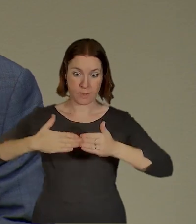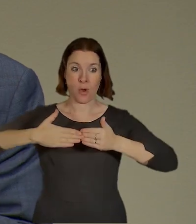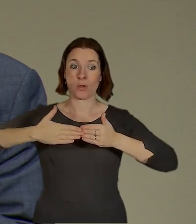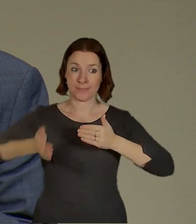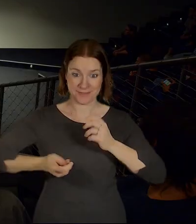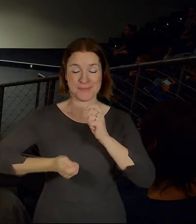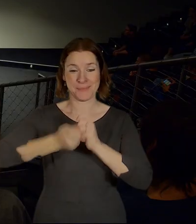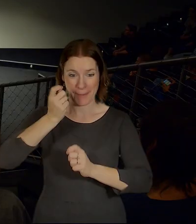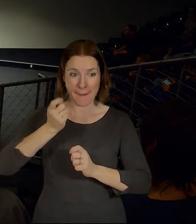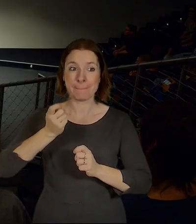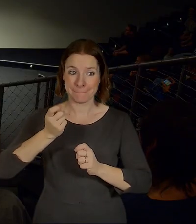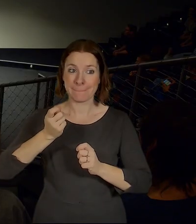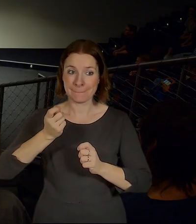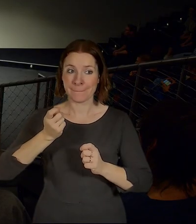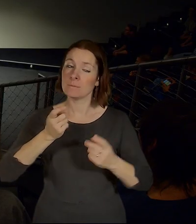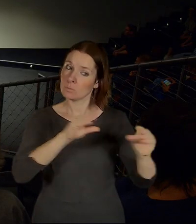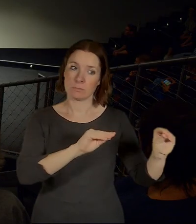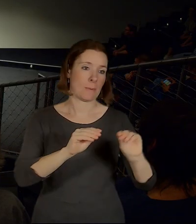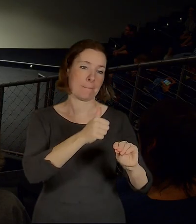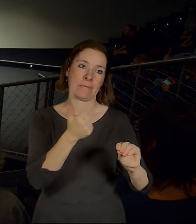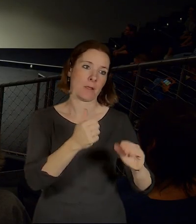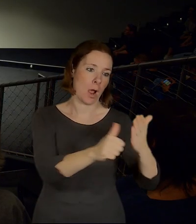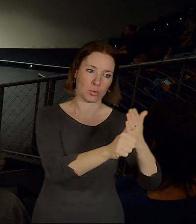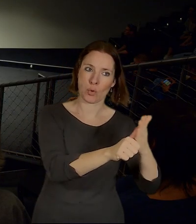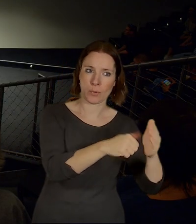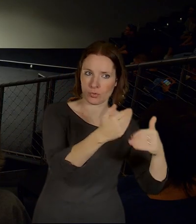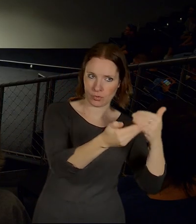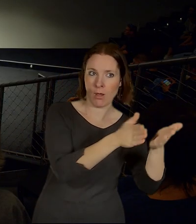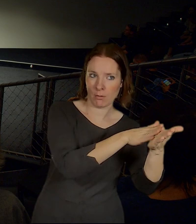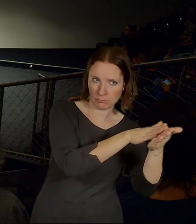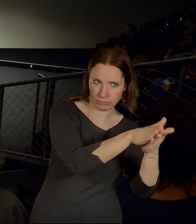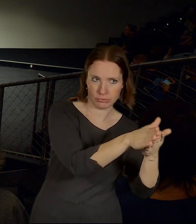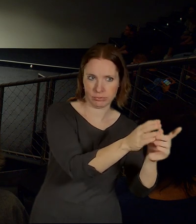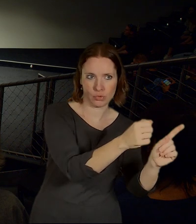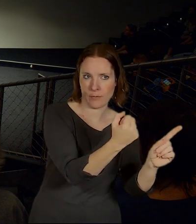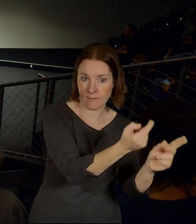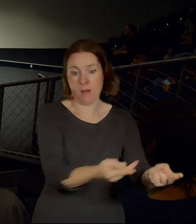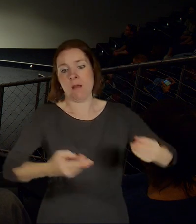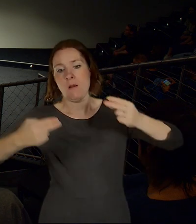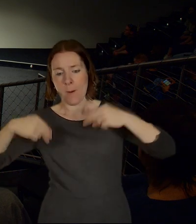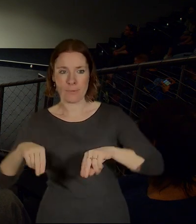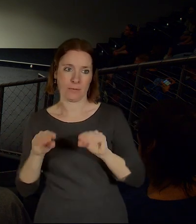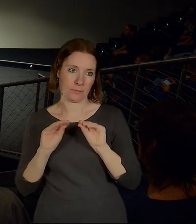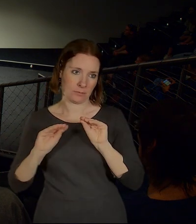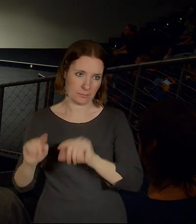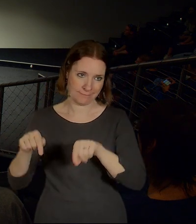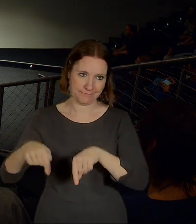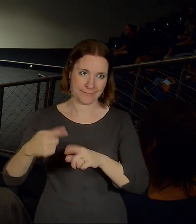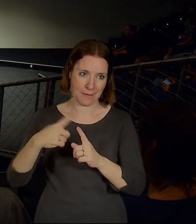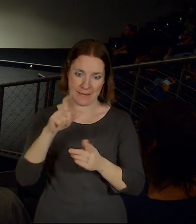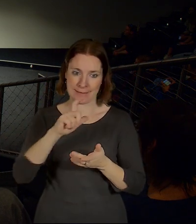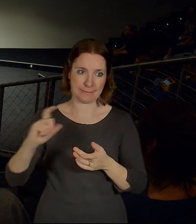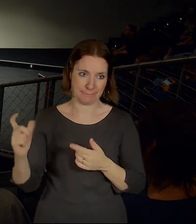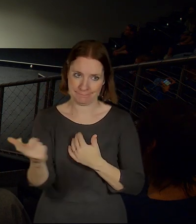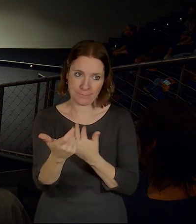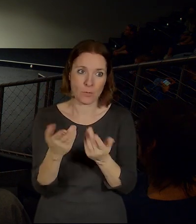která umožní těm autobusům tam fungovat. Potom teprve se to přesouvá a do té doby, do té doby